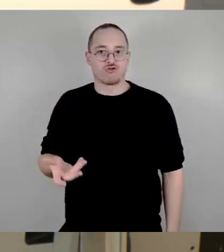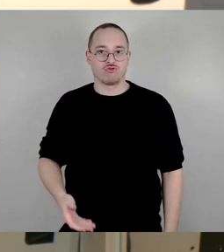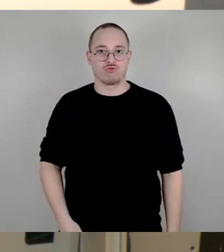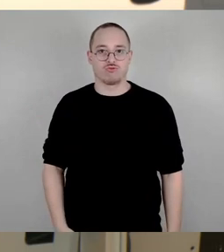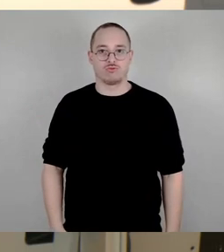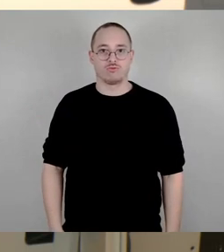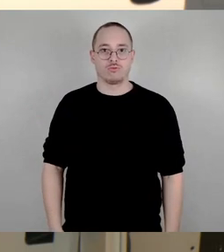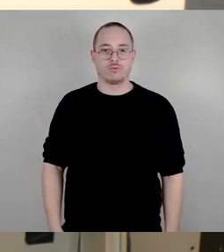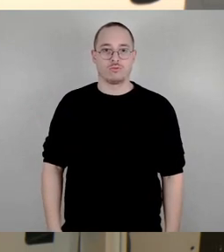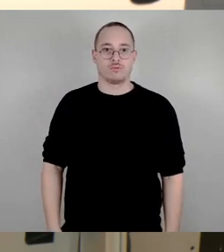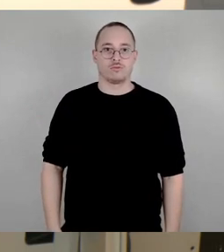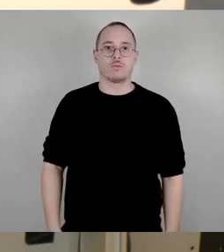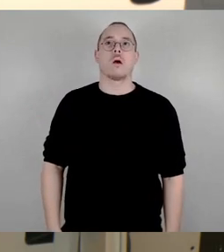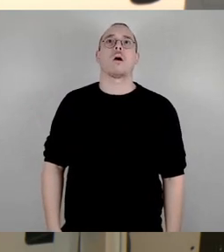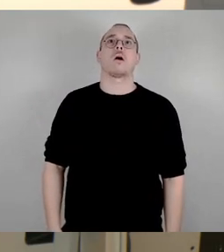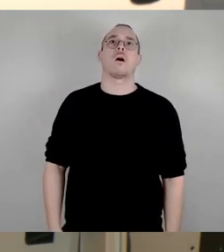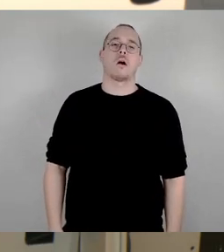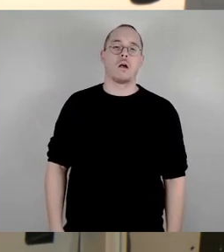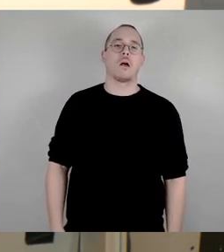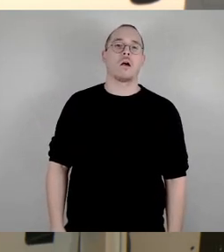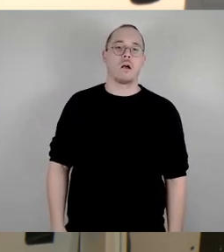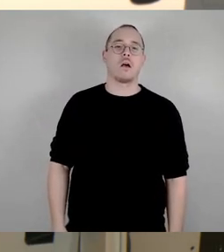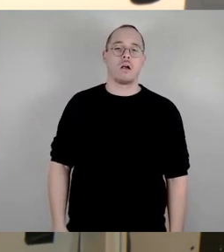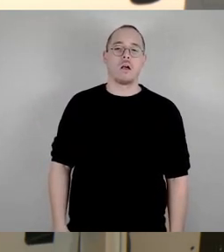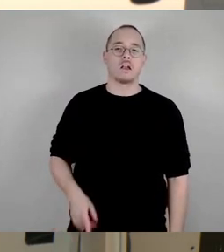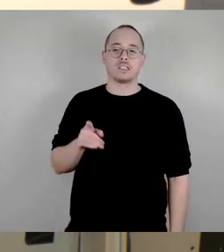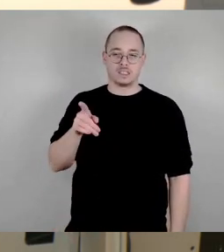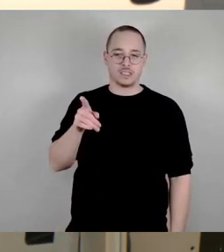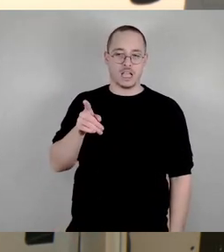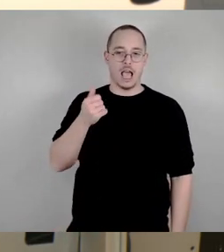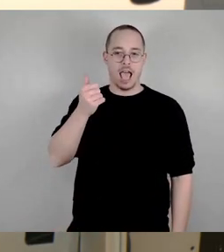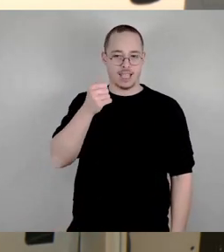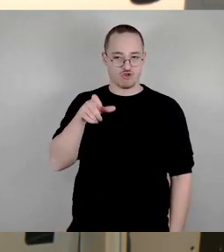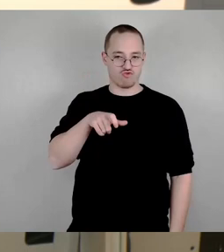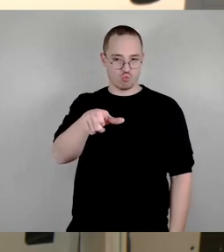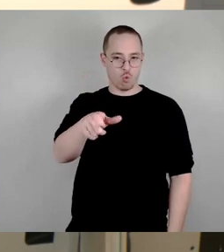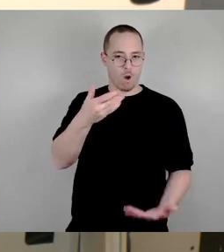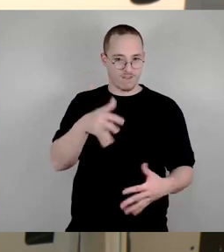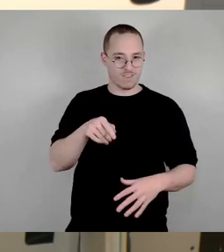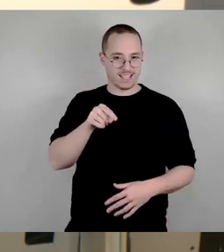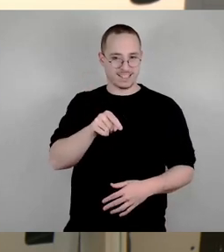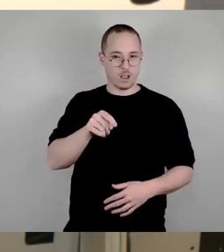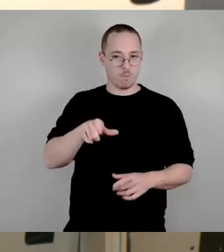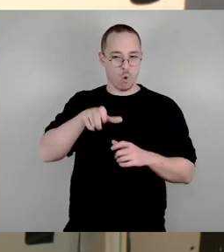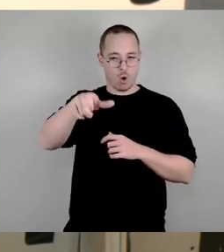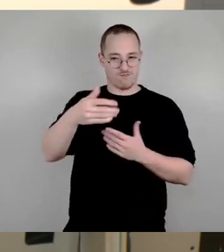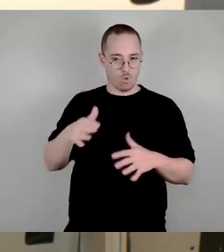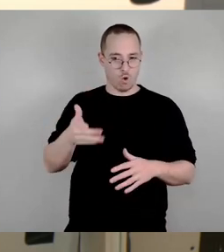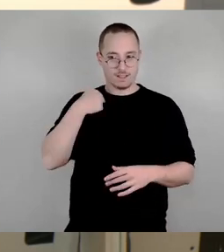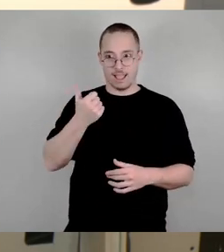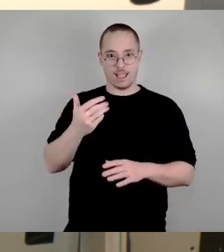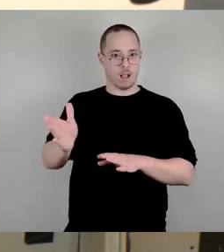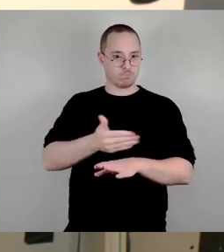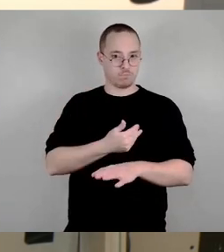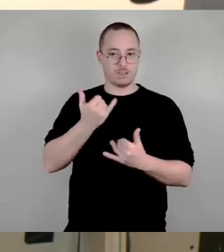Autospur auf der Brücke in Richtung Schillerplatz scheint noch sehr heftig. Das steht zwar nicht so direkt drin und man könnte glauben, wenn